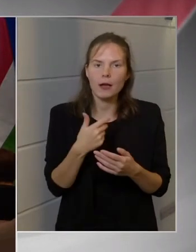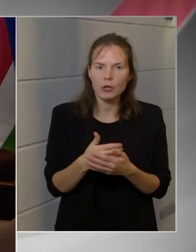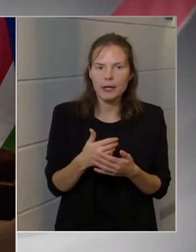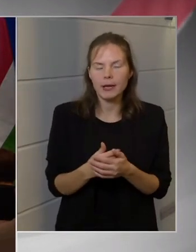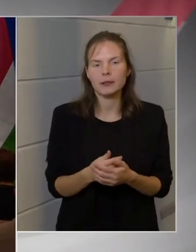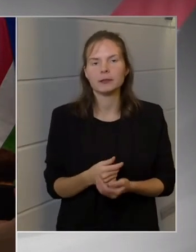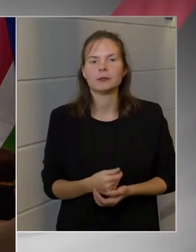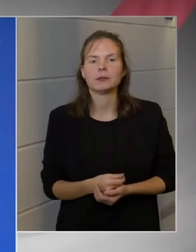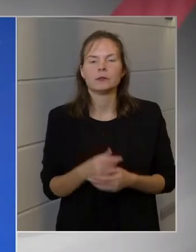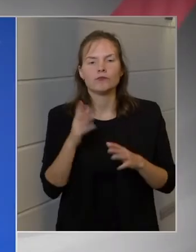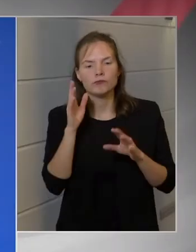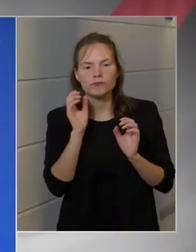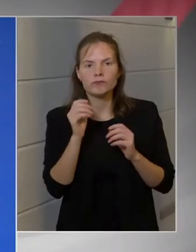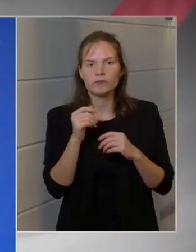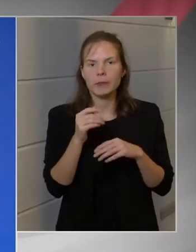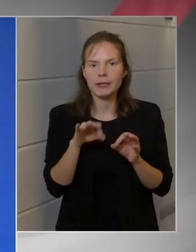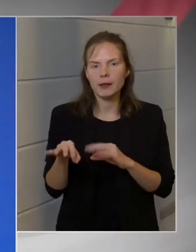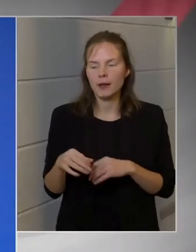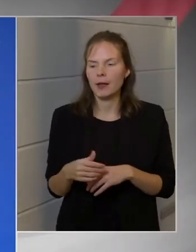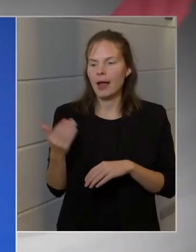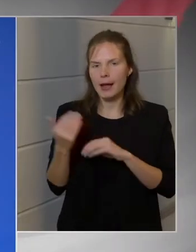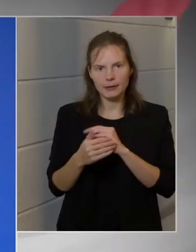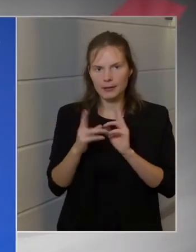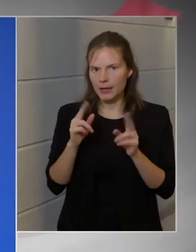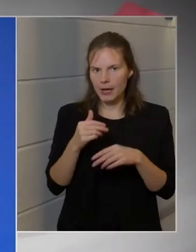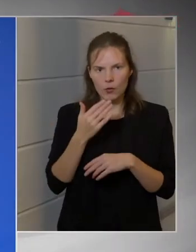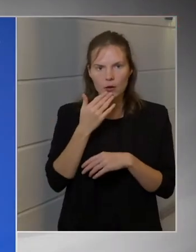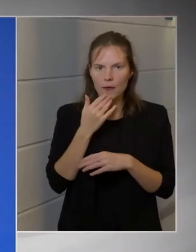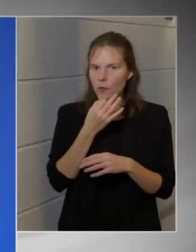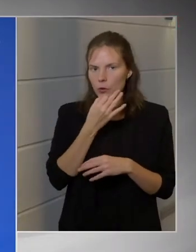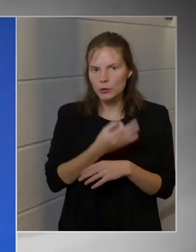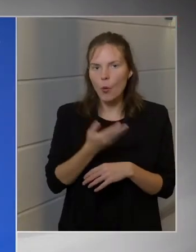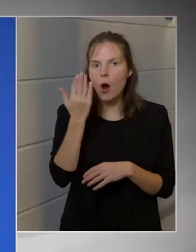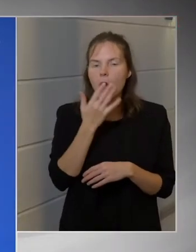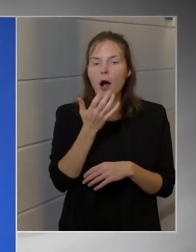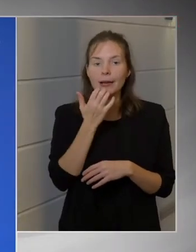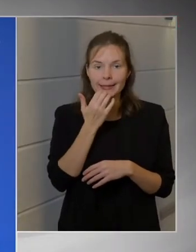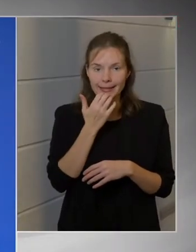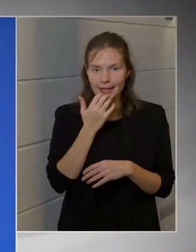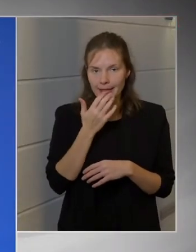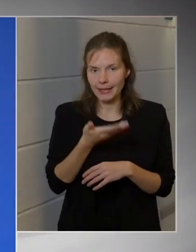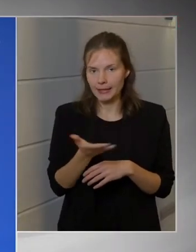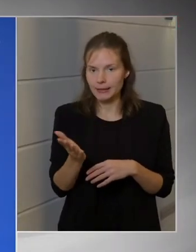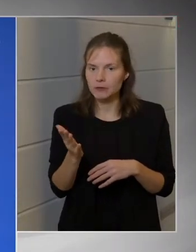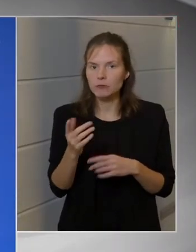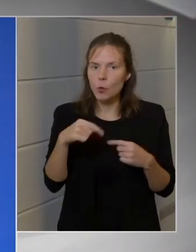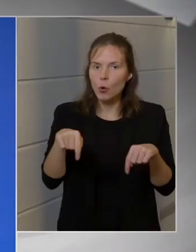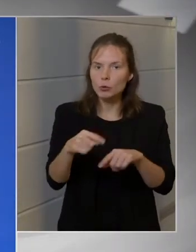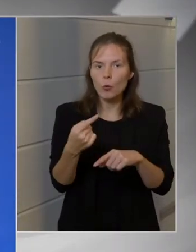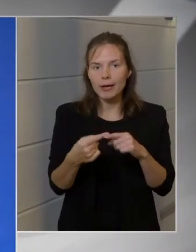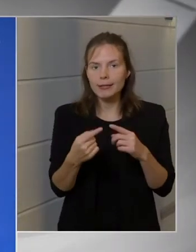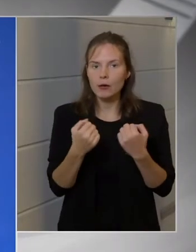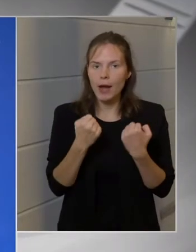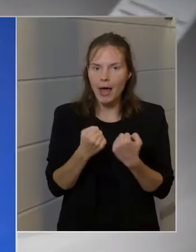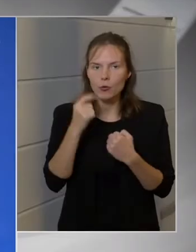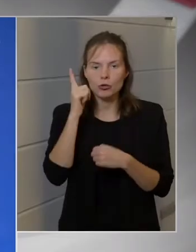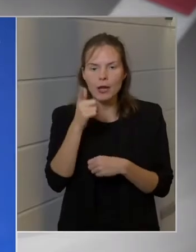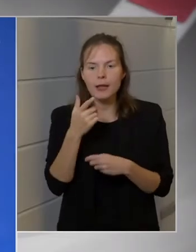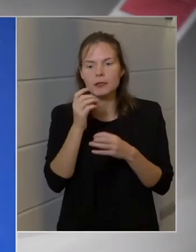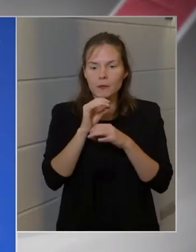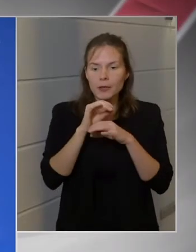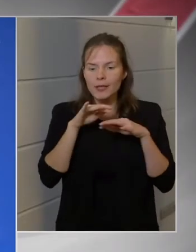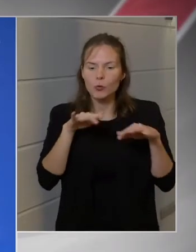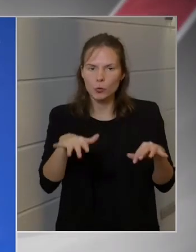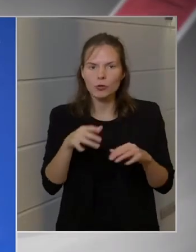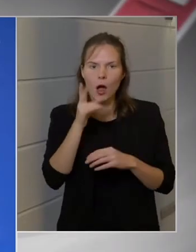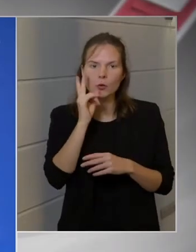intézkedéseket? Eddig még erről nem volt szó, hogyha az igény az önök részéről erős lesz, és a vírus indokoltát